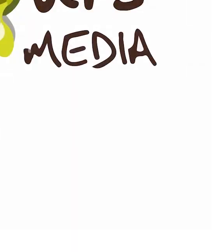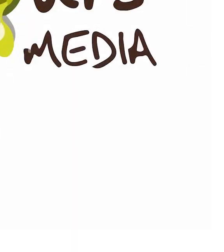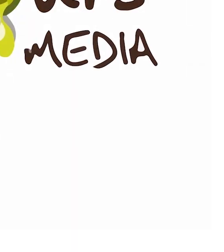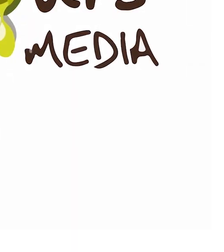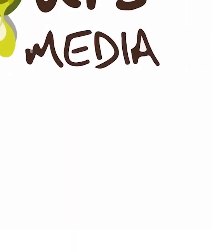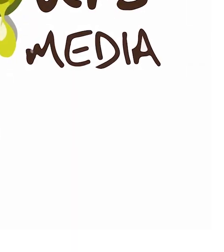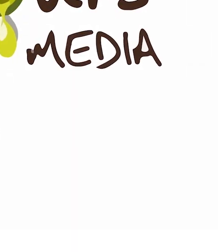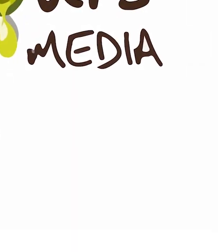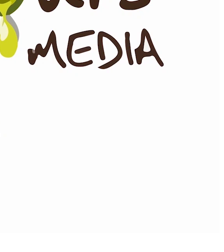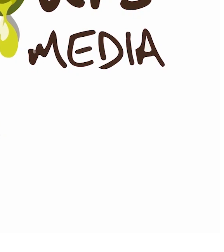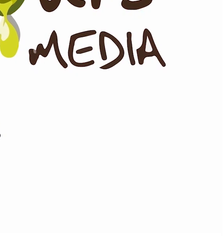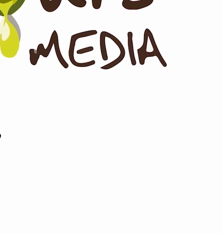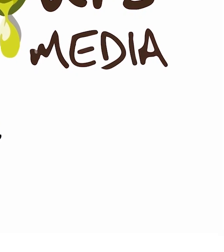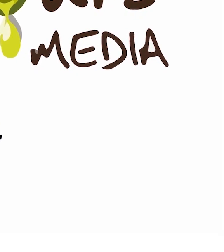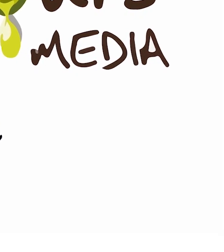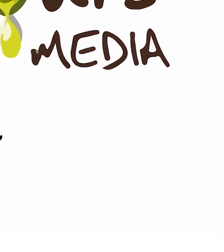Musique